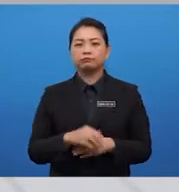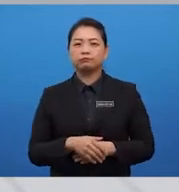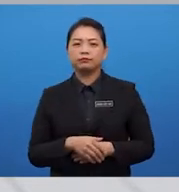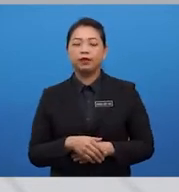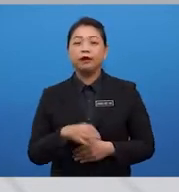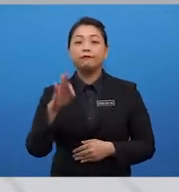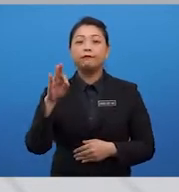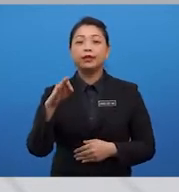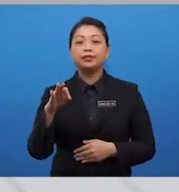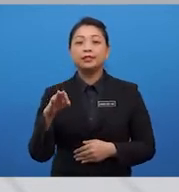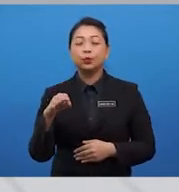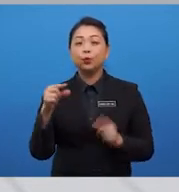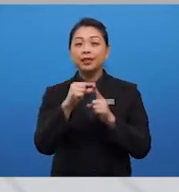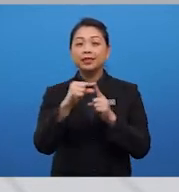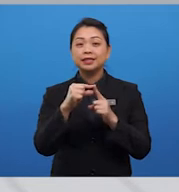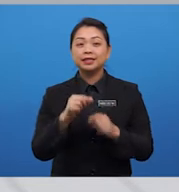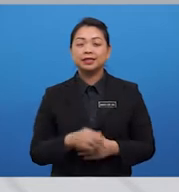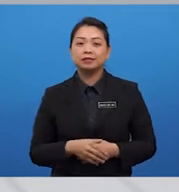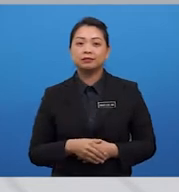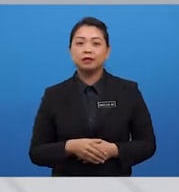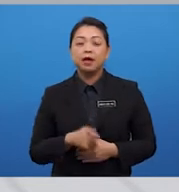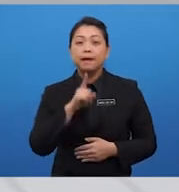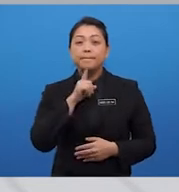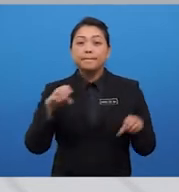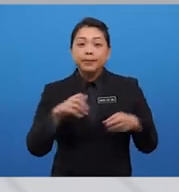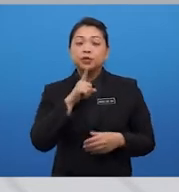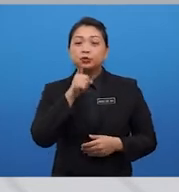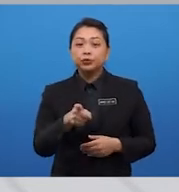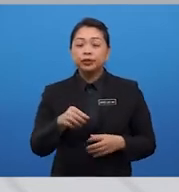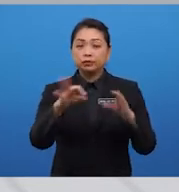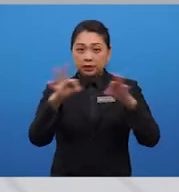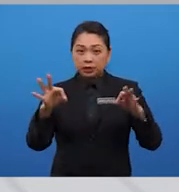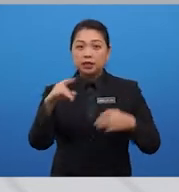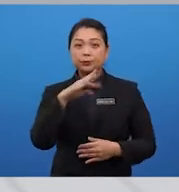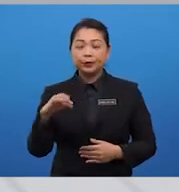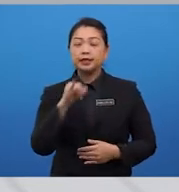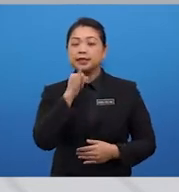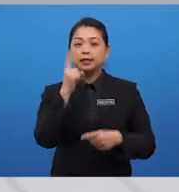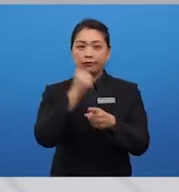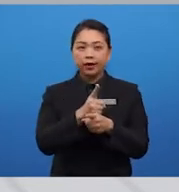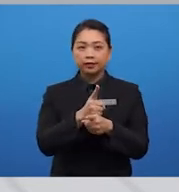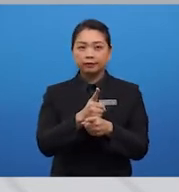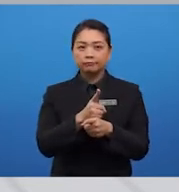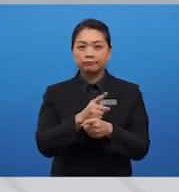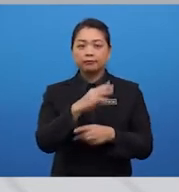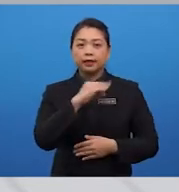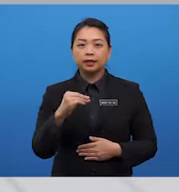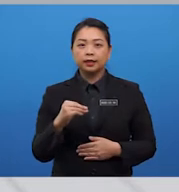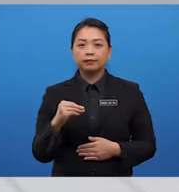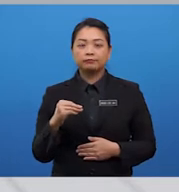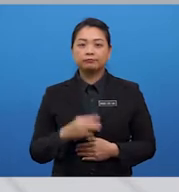not common. Look, make sure your tenses and your spelling is correct, and